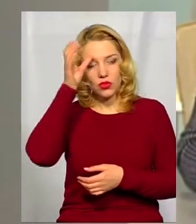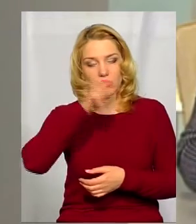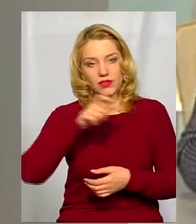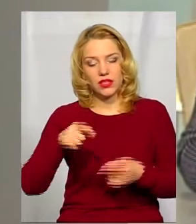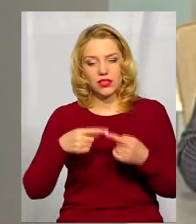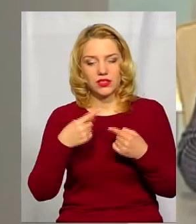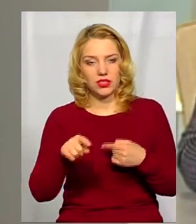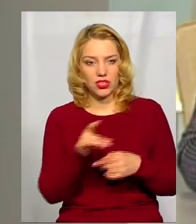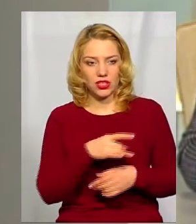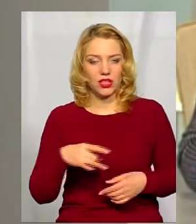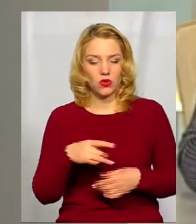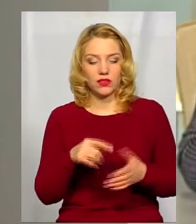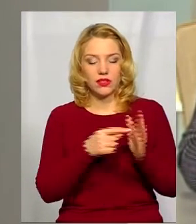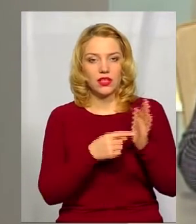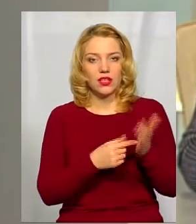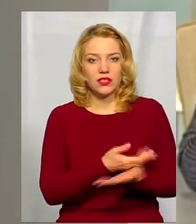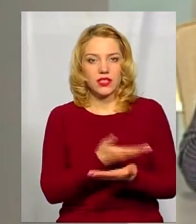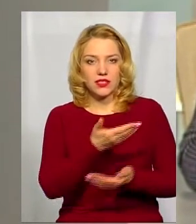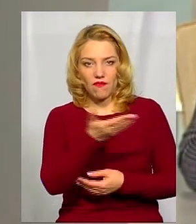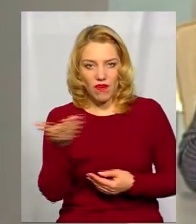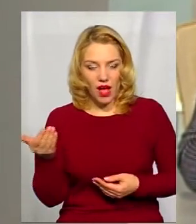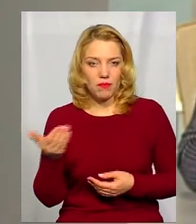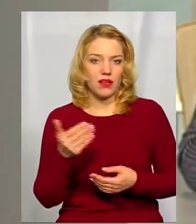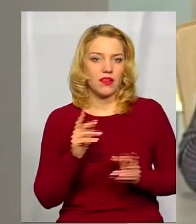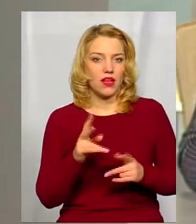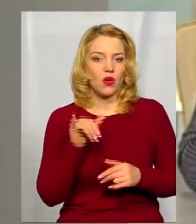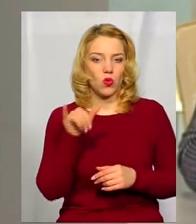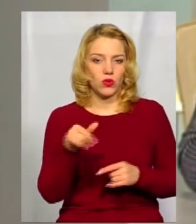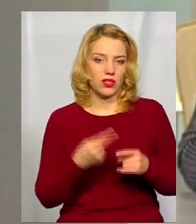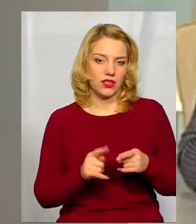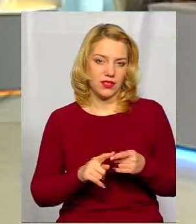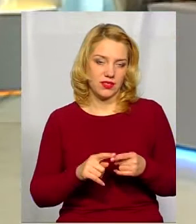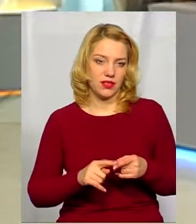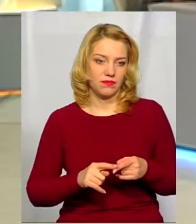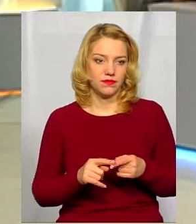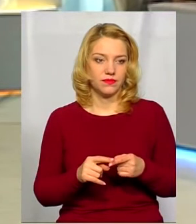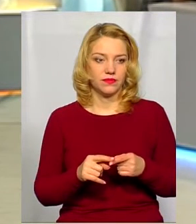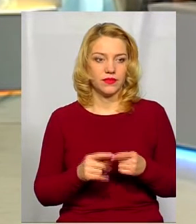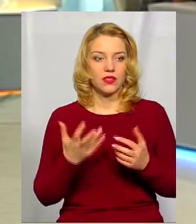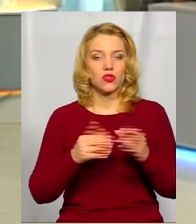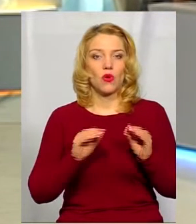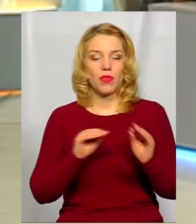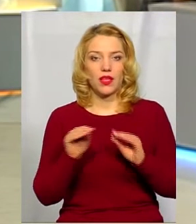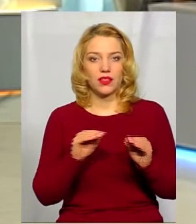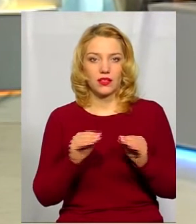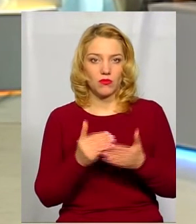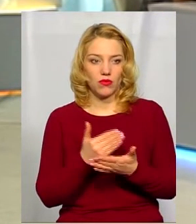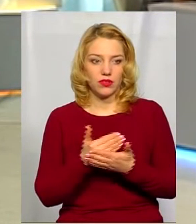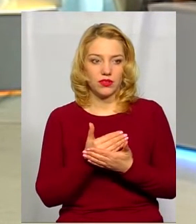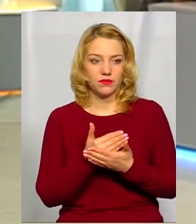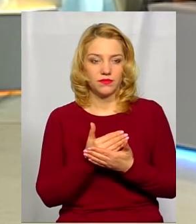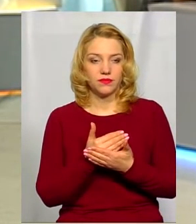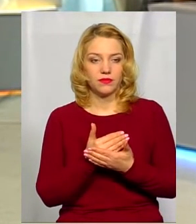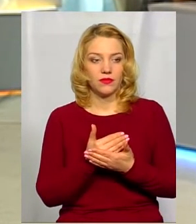з інших регіонів ділилися з вами тим, як у них з цим, з обладнанням новітнім?